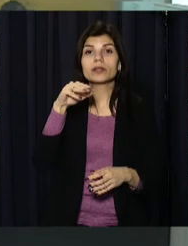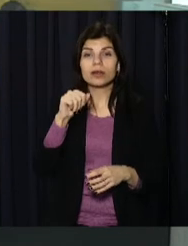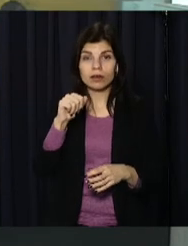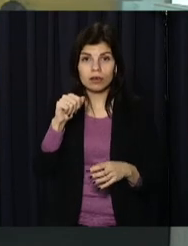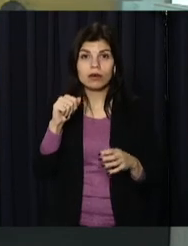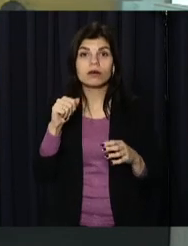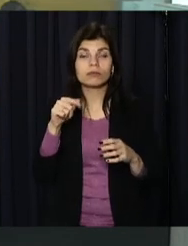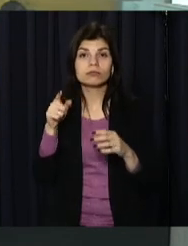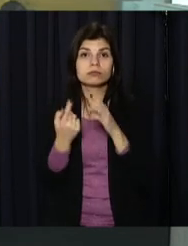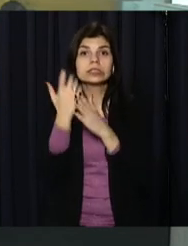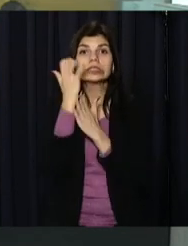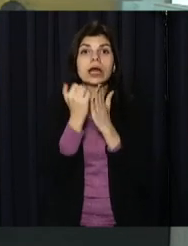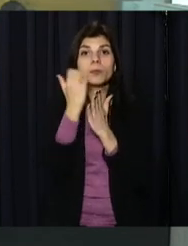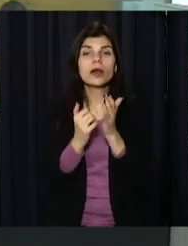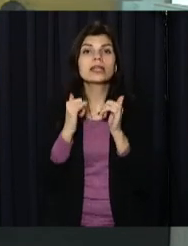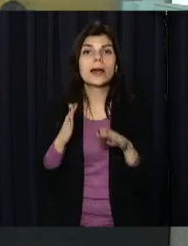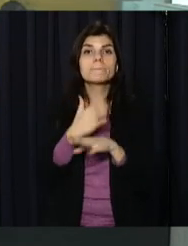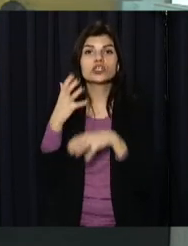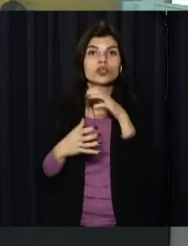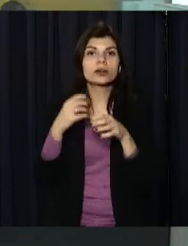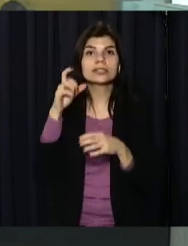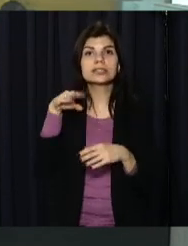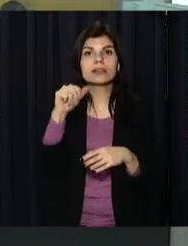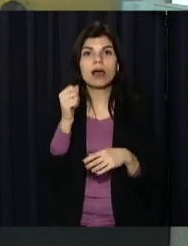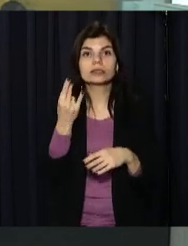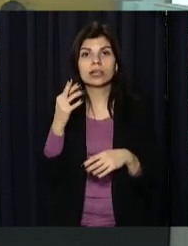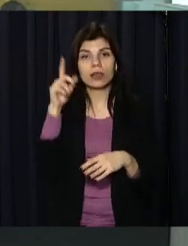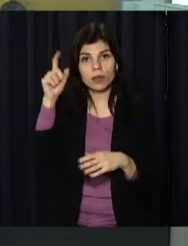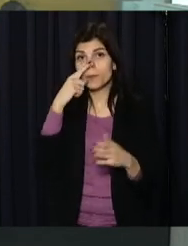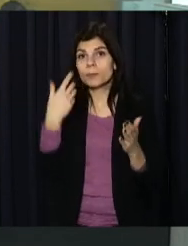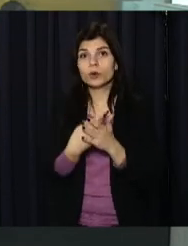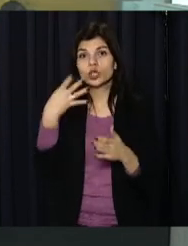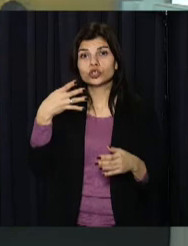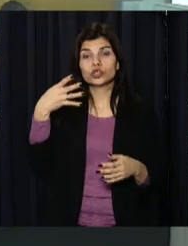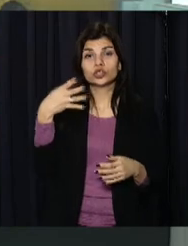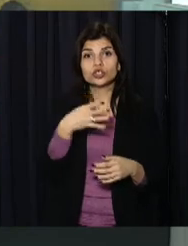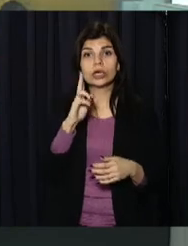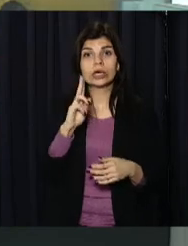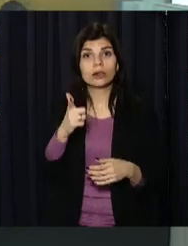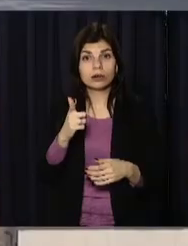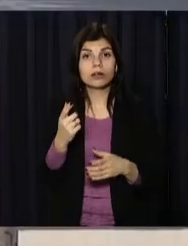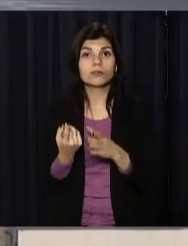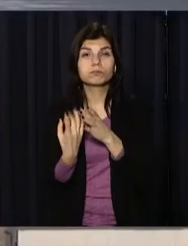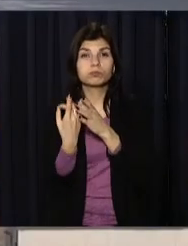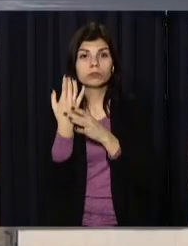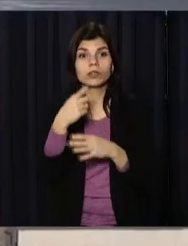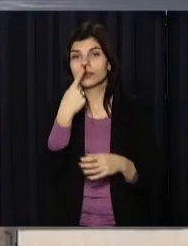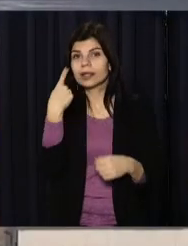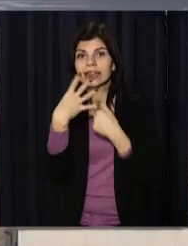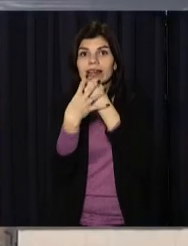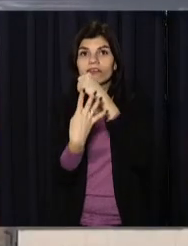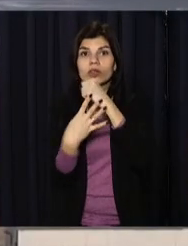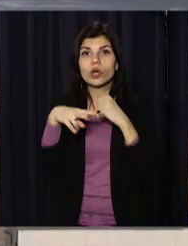«Сігнус» із запасами для Міжнародної космічної станції. Майже 4 тисячі кілограмів. Запуск відбувся 19